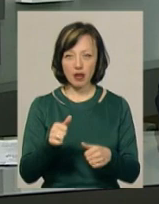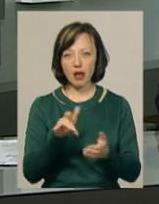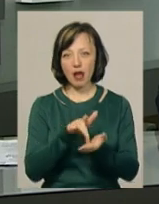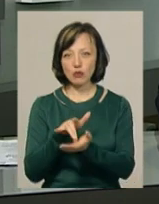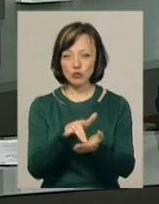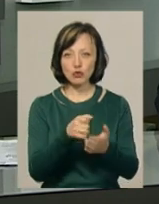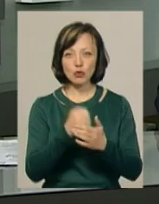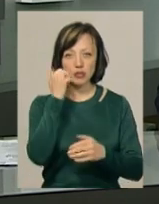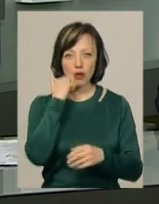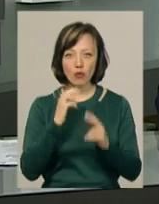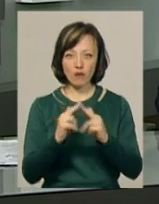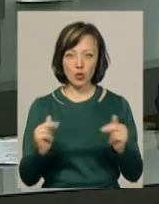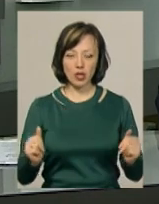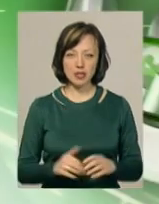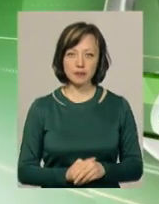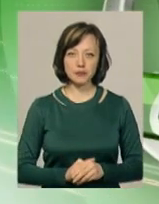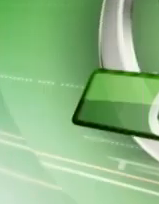екскурсія до Старої фортеці.